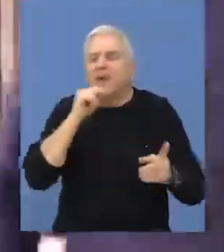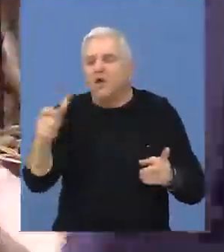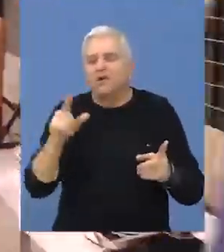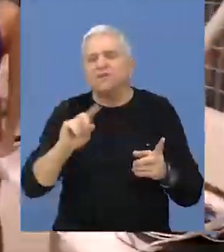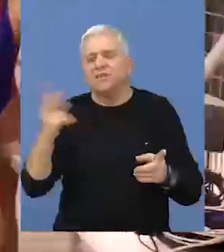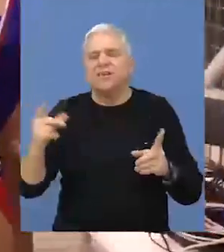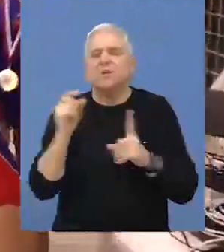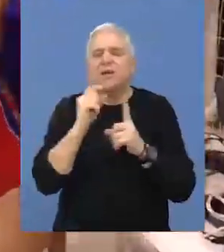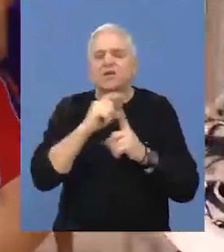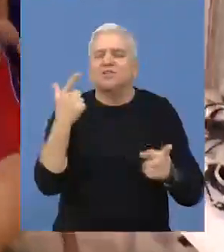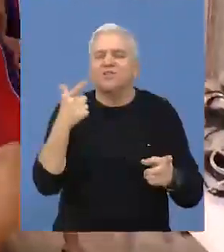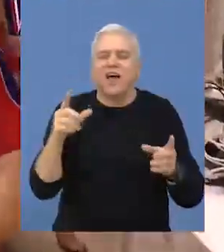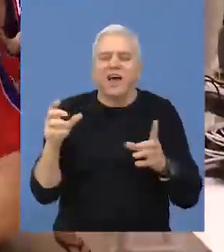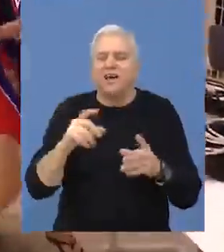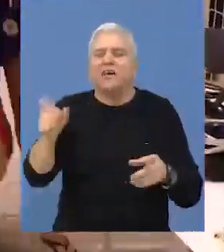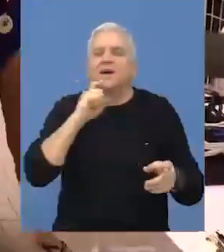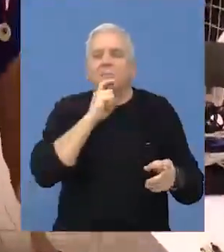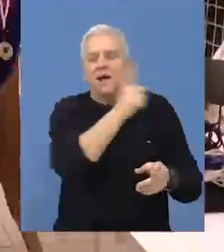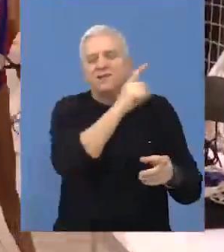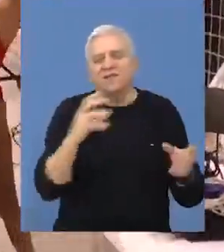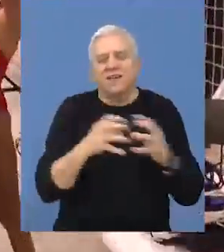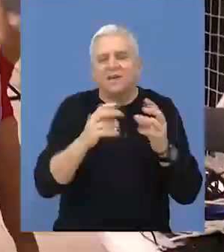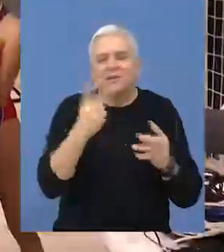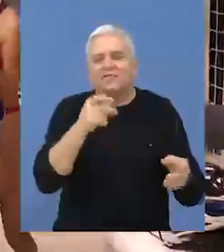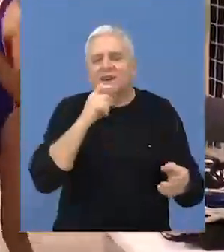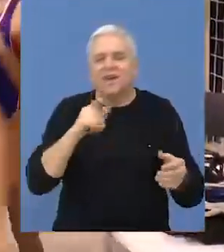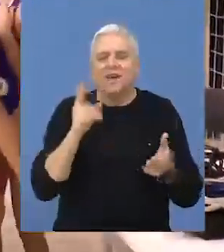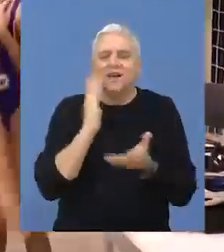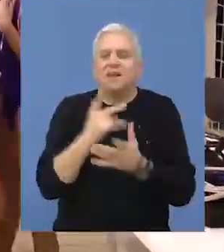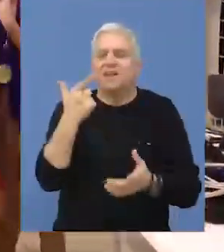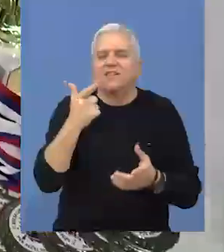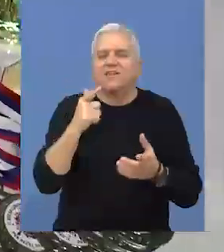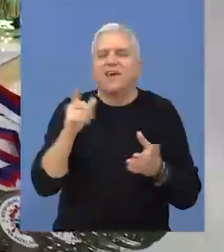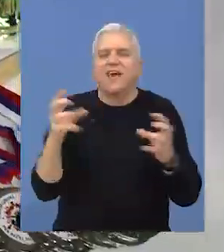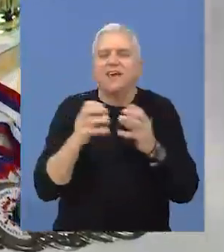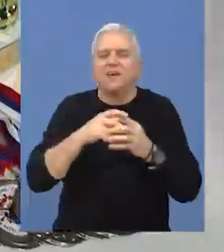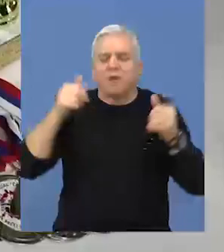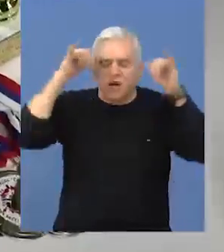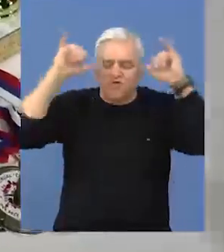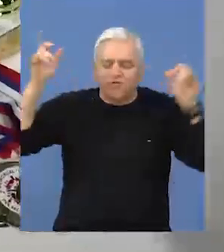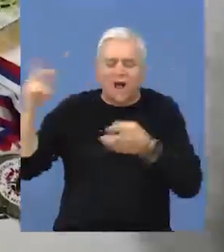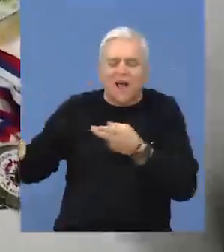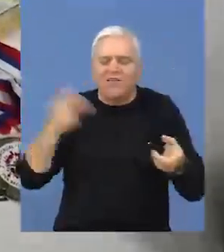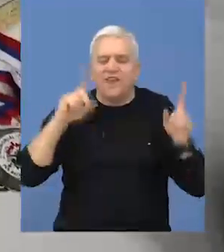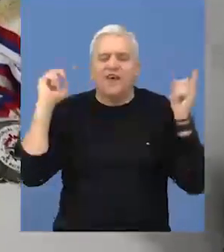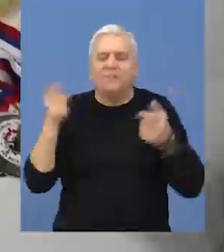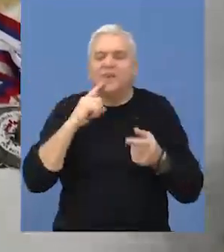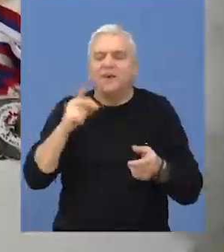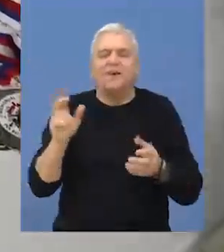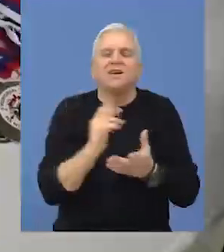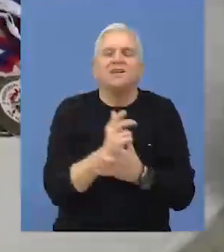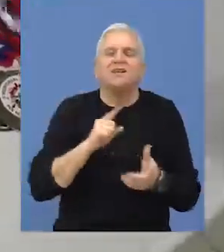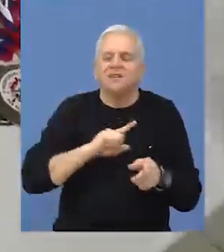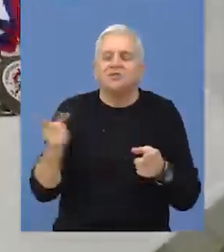Panionios 2, da su bile dve mađarske ekipe Dunovi-Varoš-Senteš i da su bile dve španske ekipe Mediterani i Terasa,